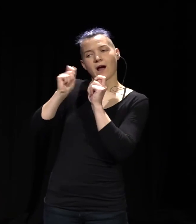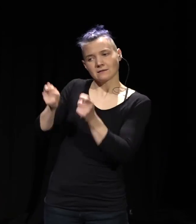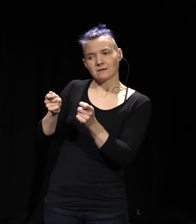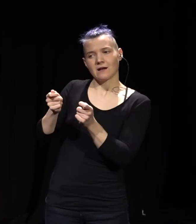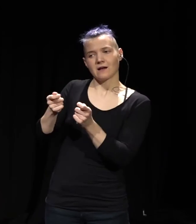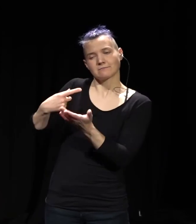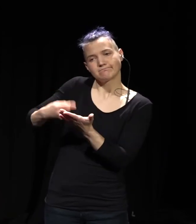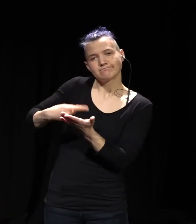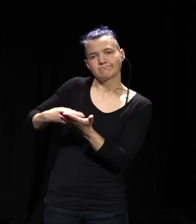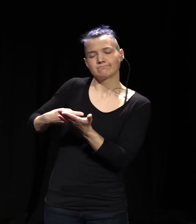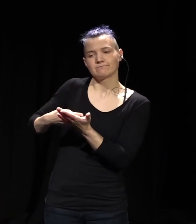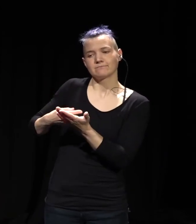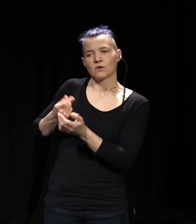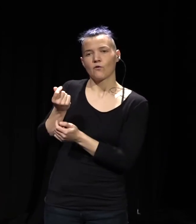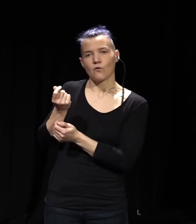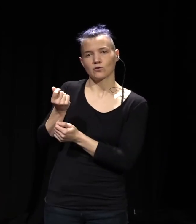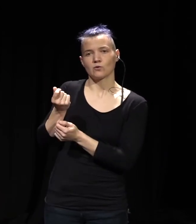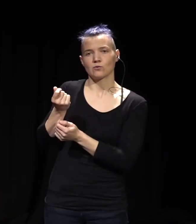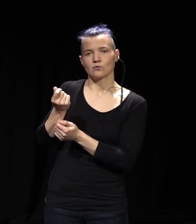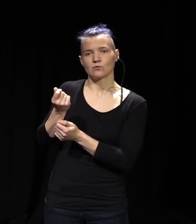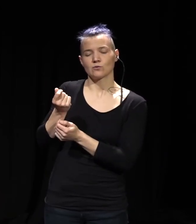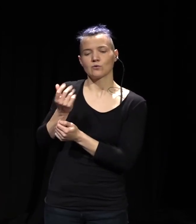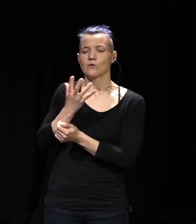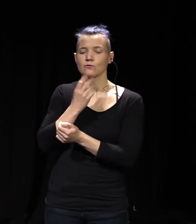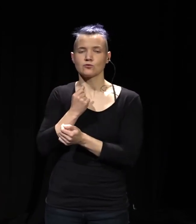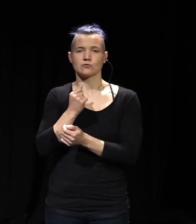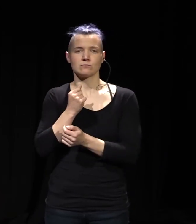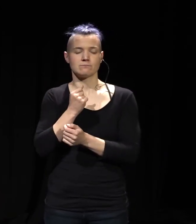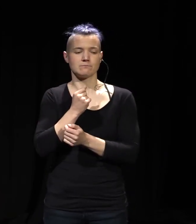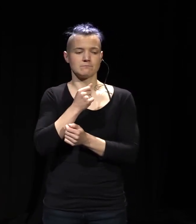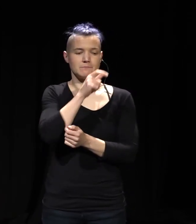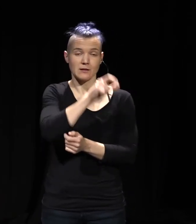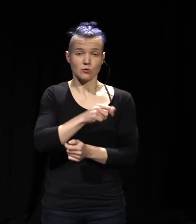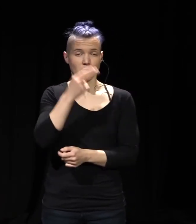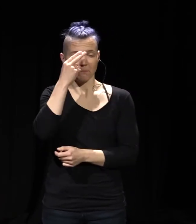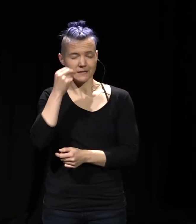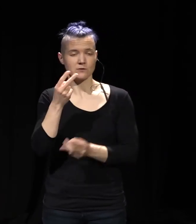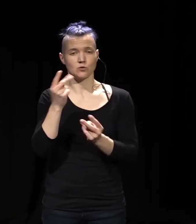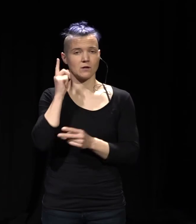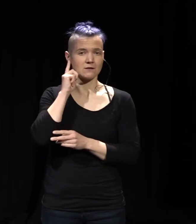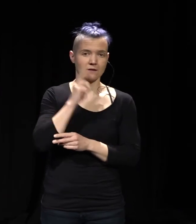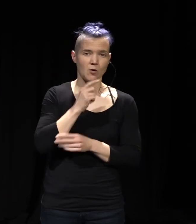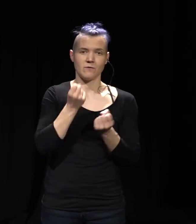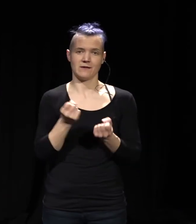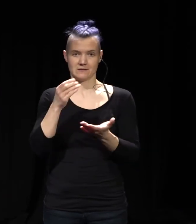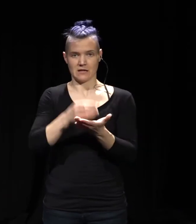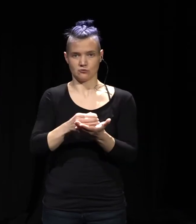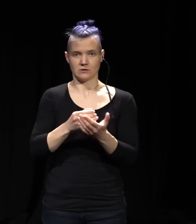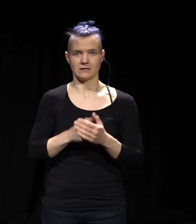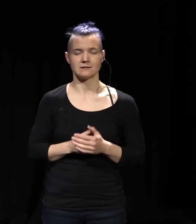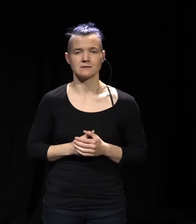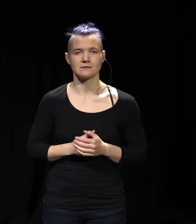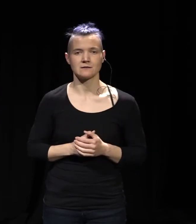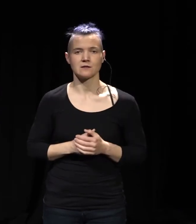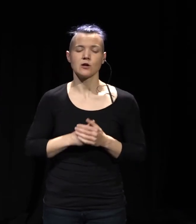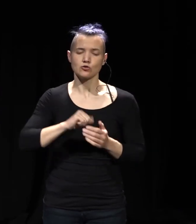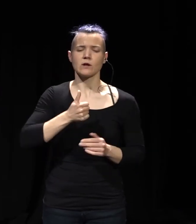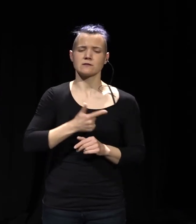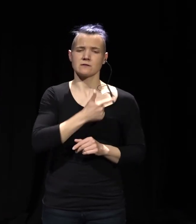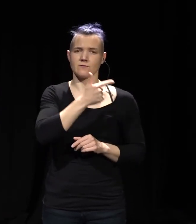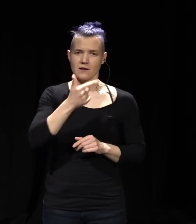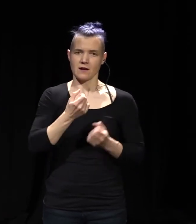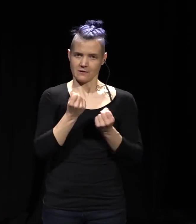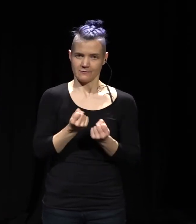eine blinde Person oder eine taube Person bei uns fest anzustellen, erst mal für zwei Jahre, um gemeinsam